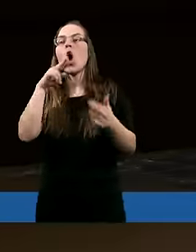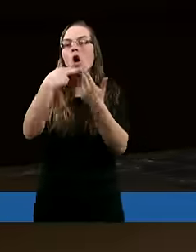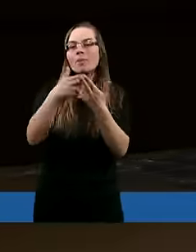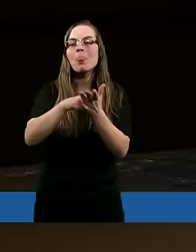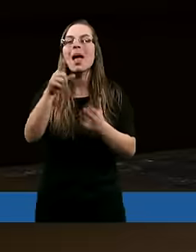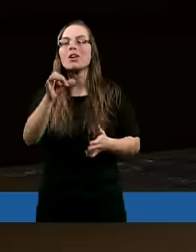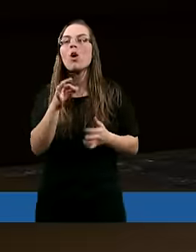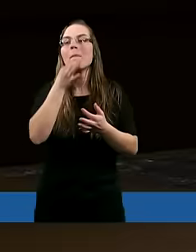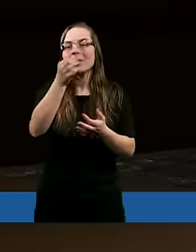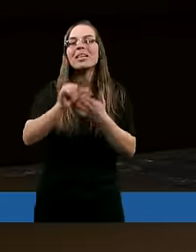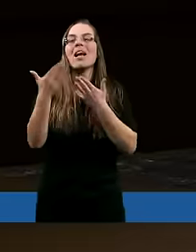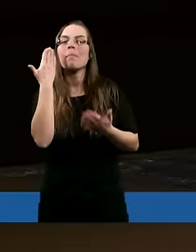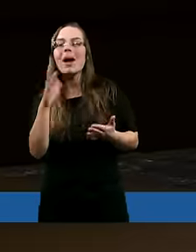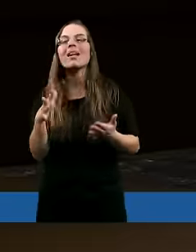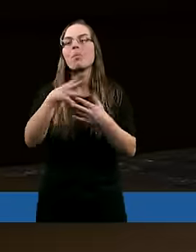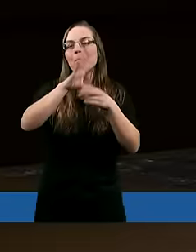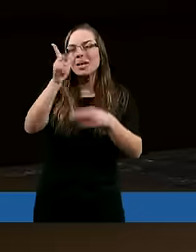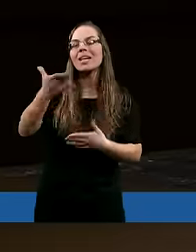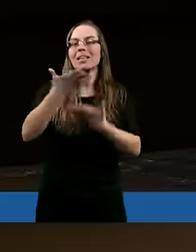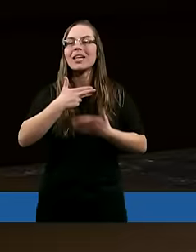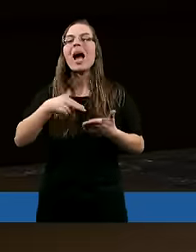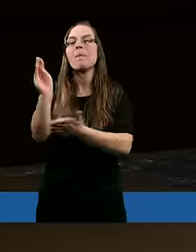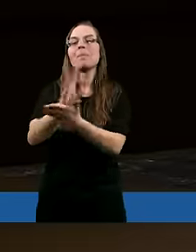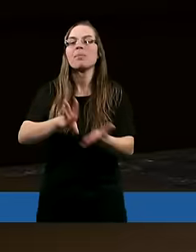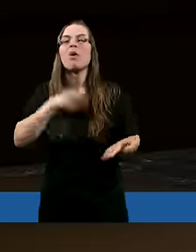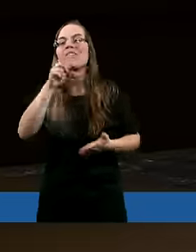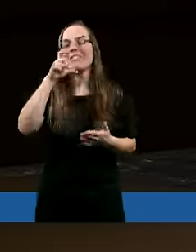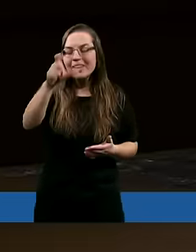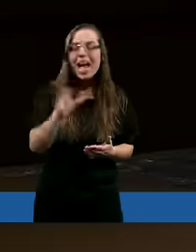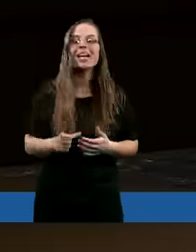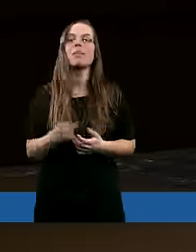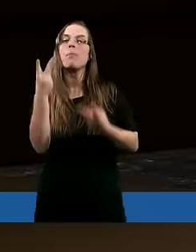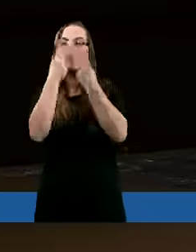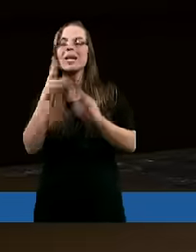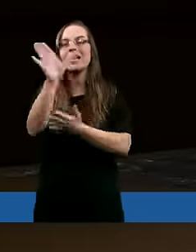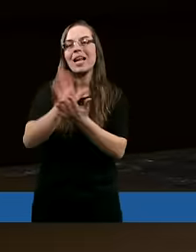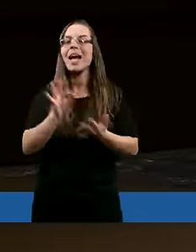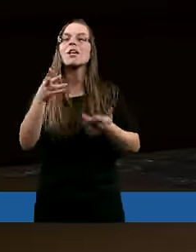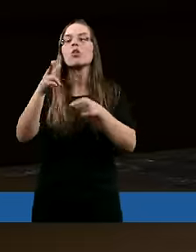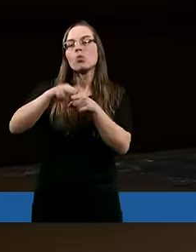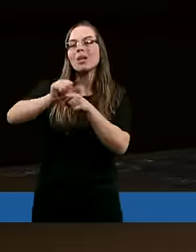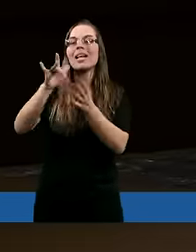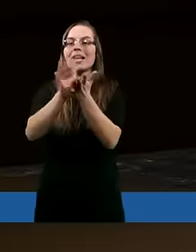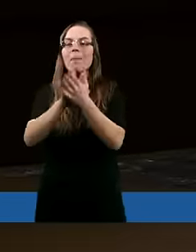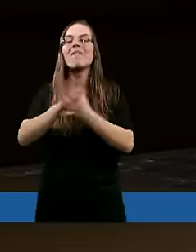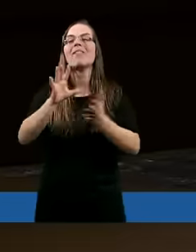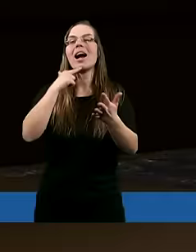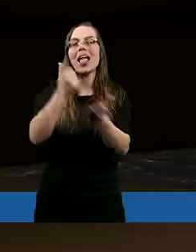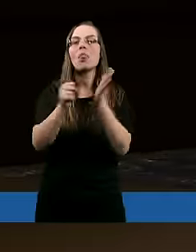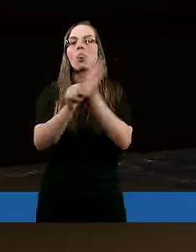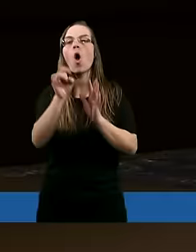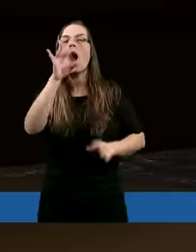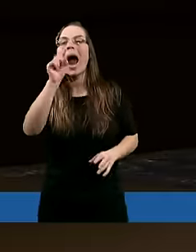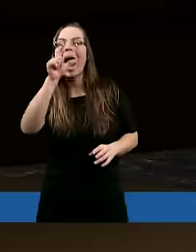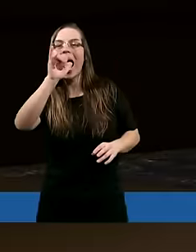Odpowiedź na to bardzo pięknie daje nam Pismo Święte, więc przeczytam tekst, który jest zapisany w liście do